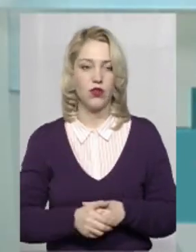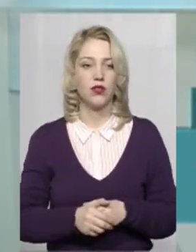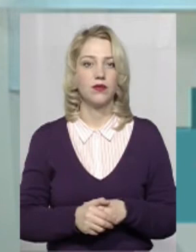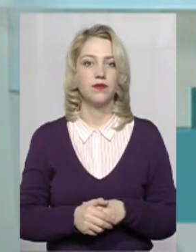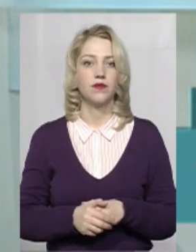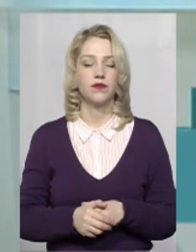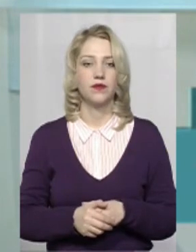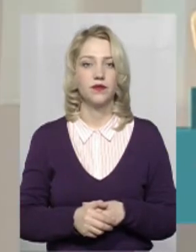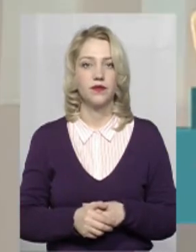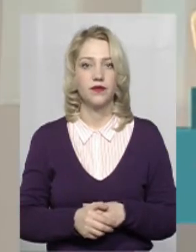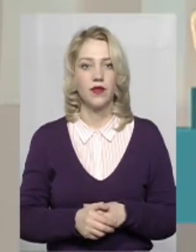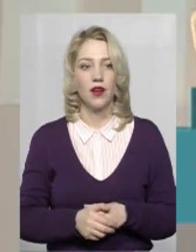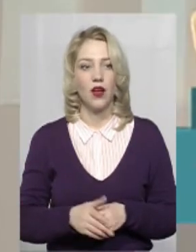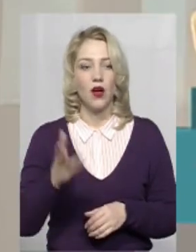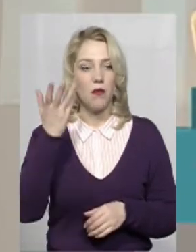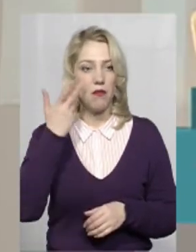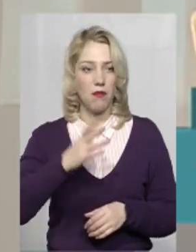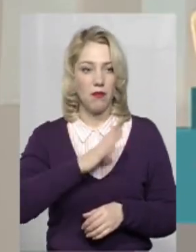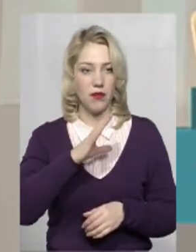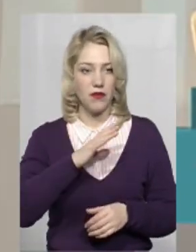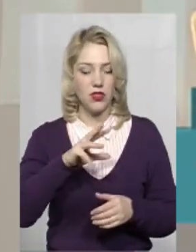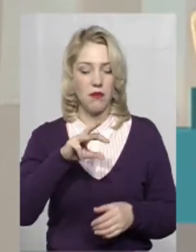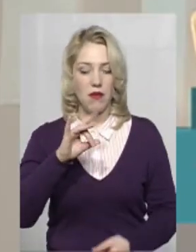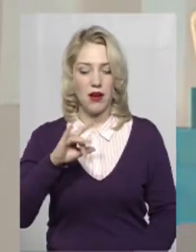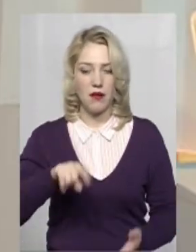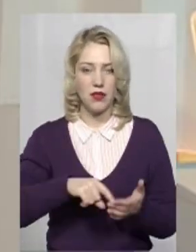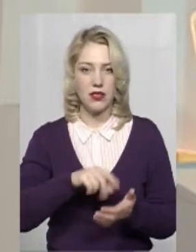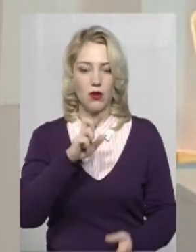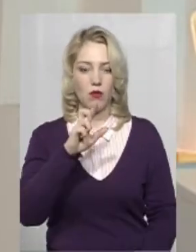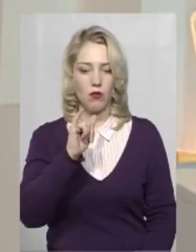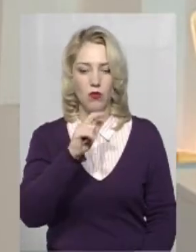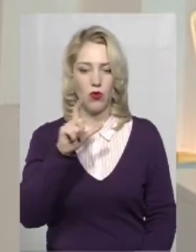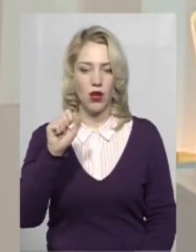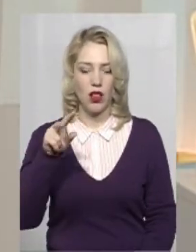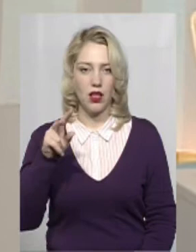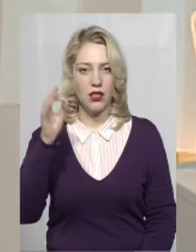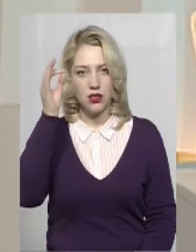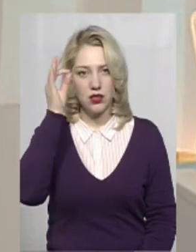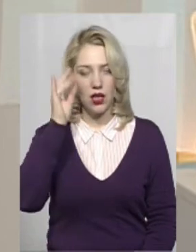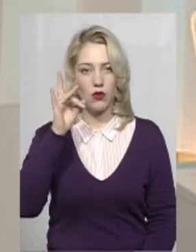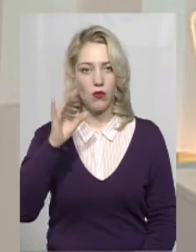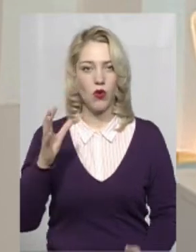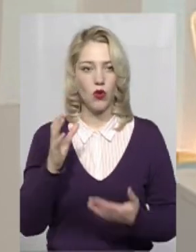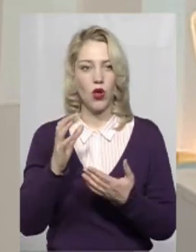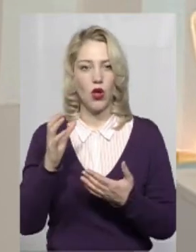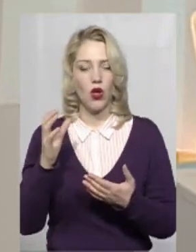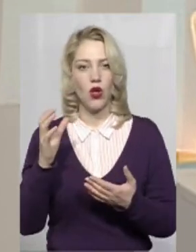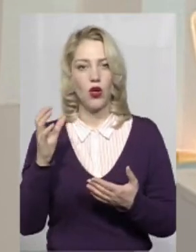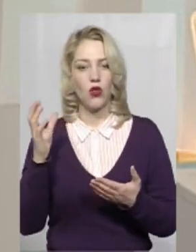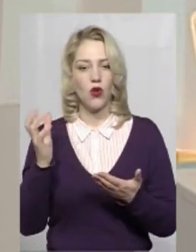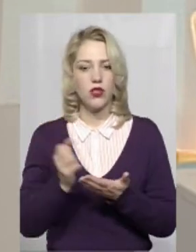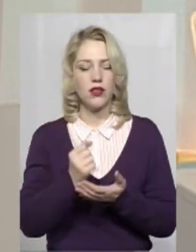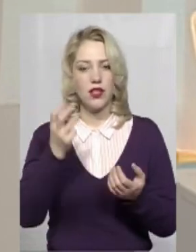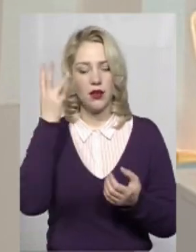колишній мер міста Іван Бухал згадував про досягнення хмельницьких